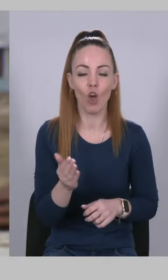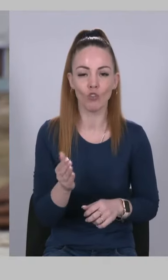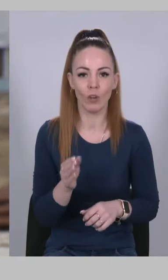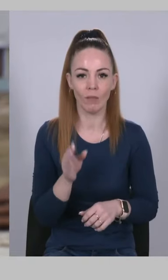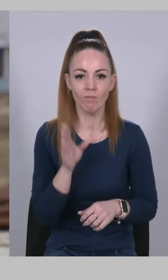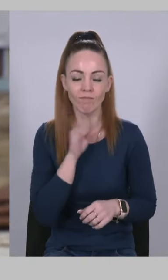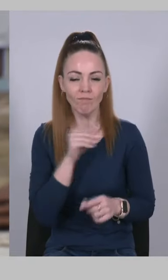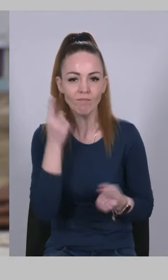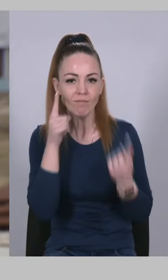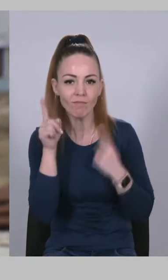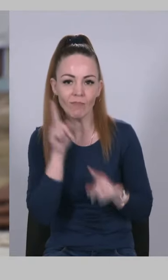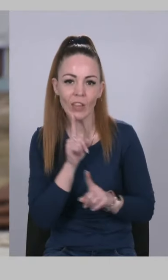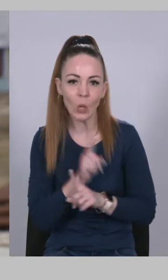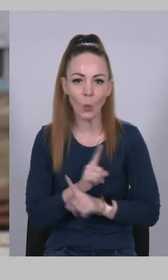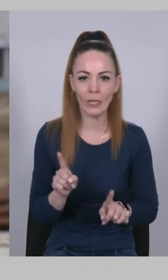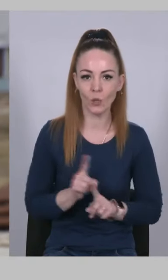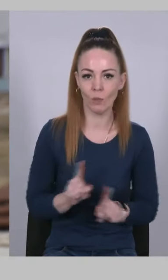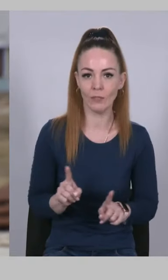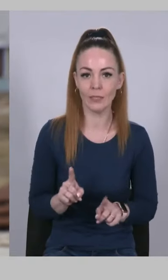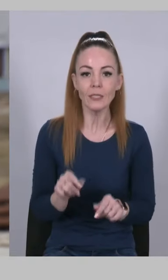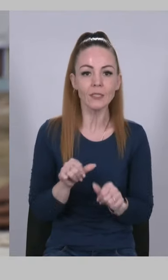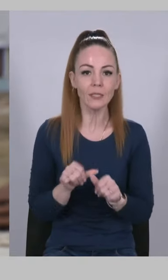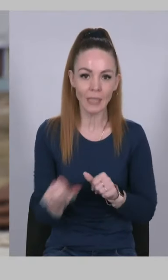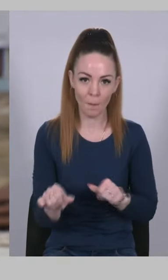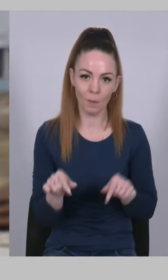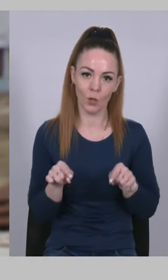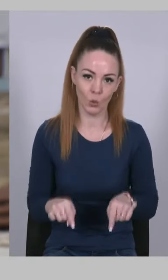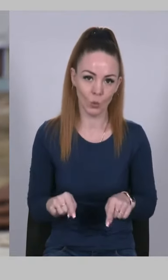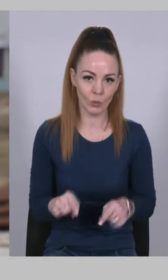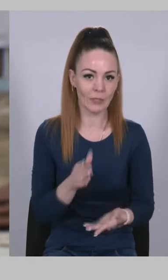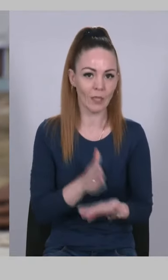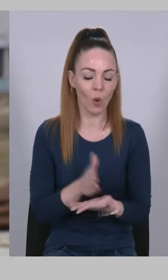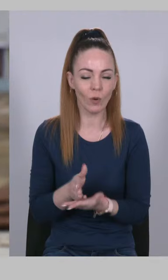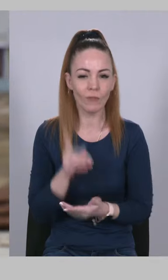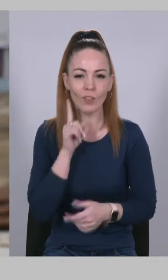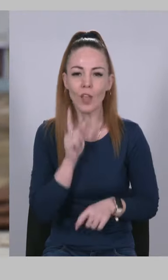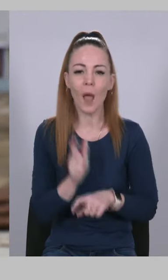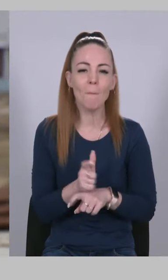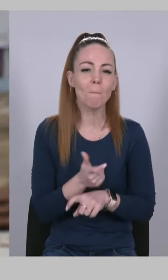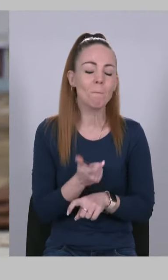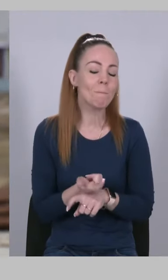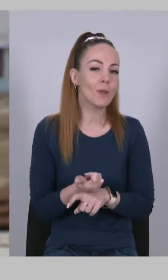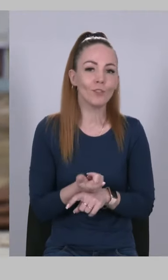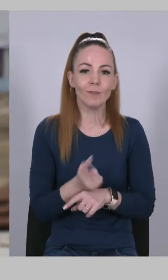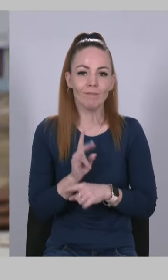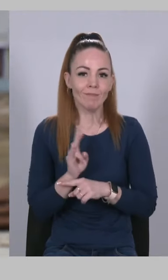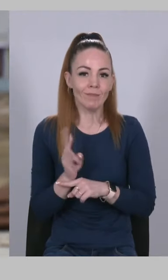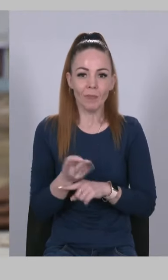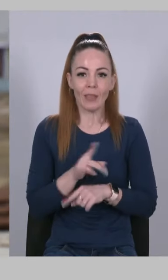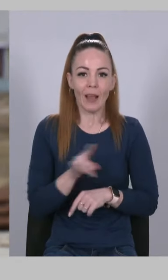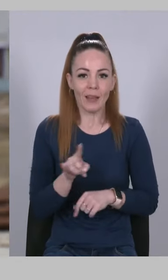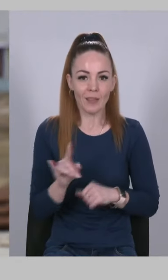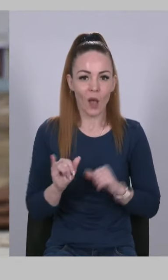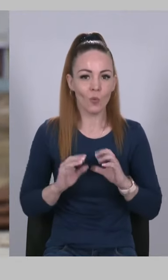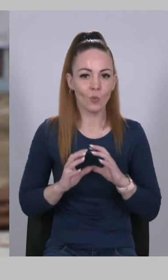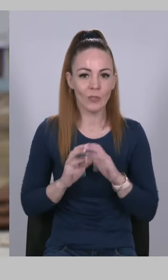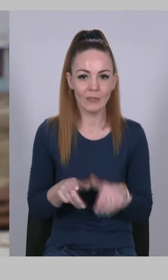вашої винохідливості. Саме тут знаходився найбільший літак у світі – «Мрія».